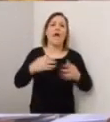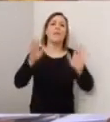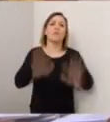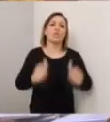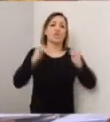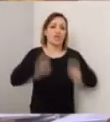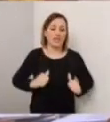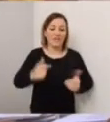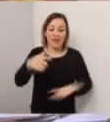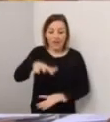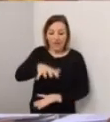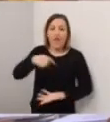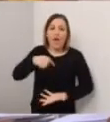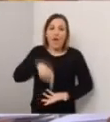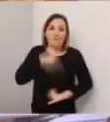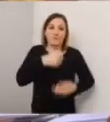maniera.